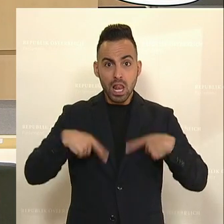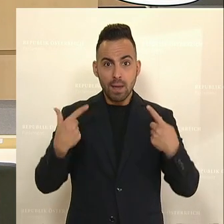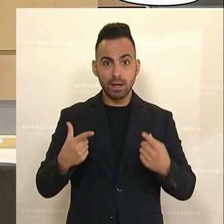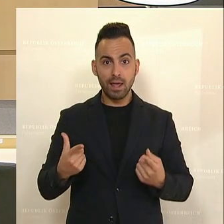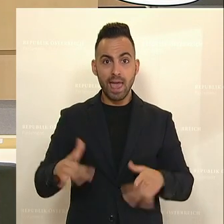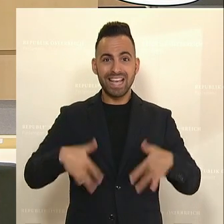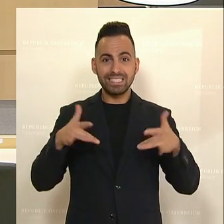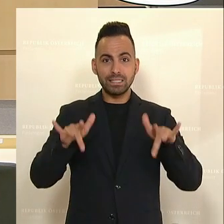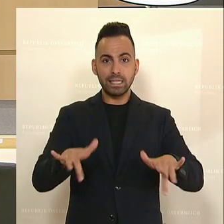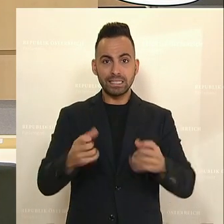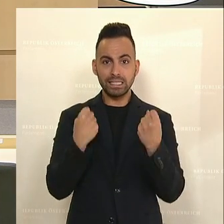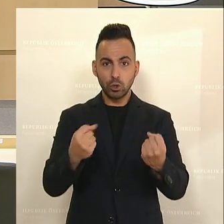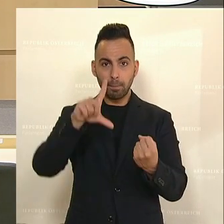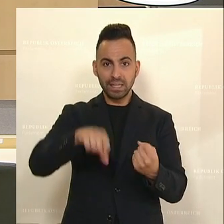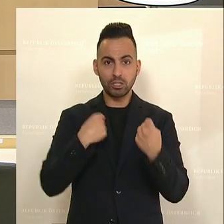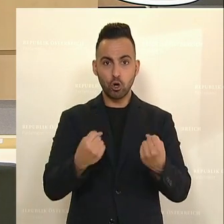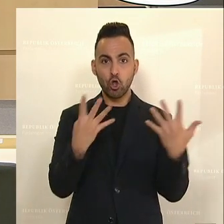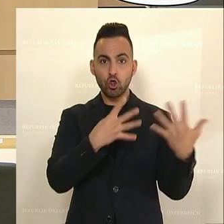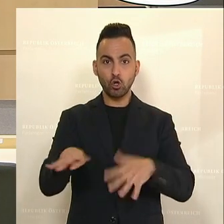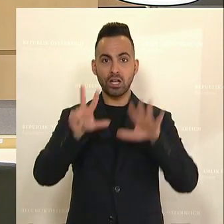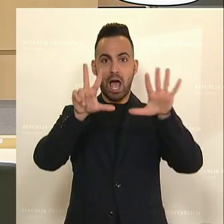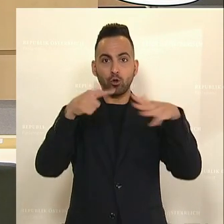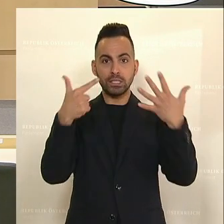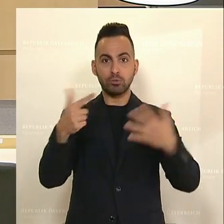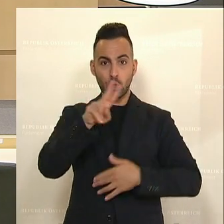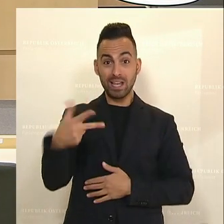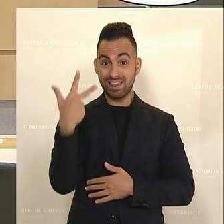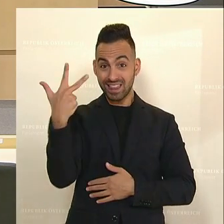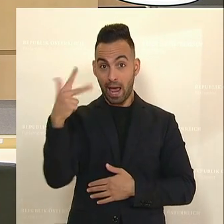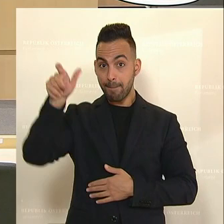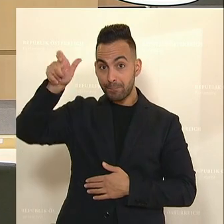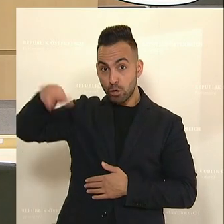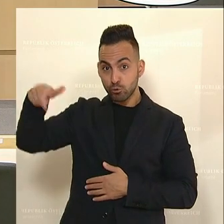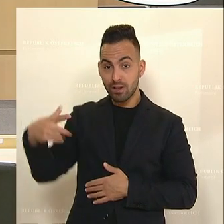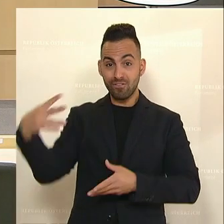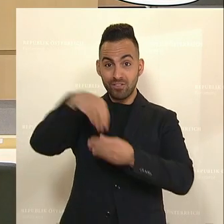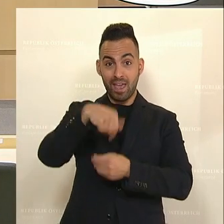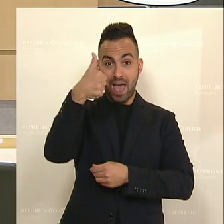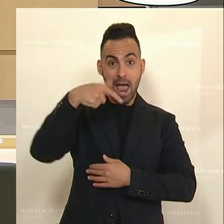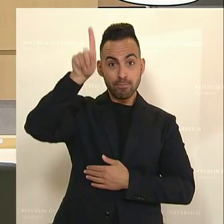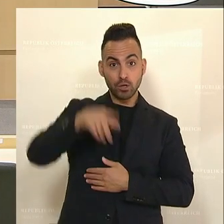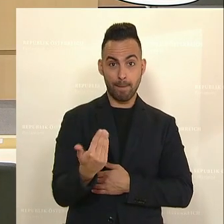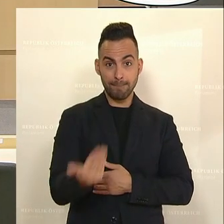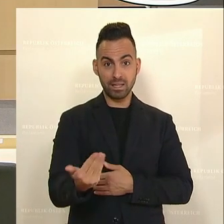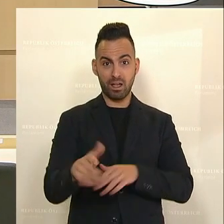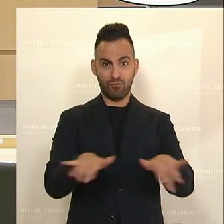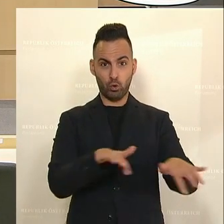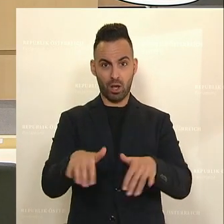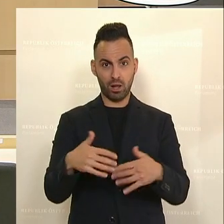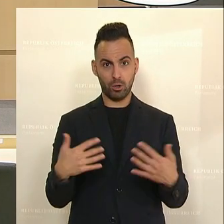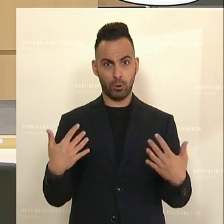mit Mindestsicherung, mit 978 Euro, deren Existenzen sind so viel wert wie eine Monat Miete bei diesem Flügel.